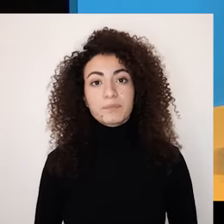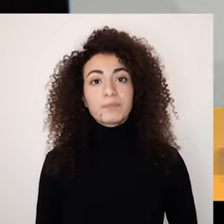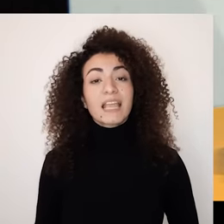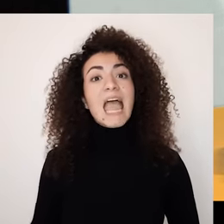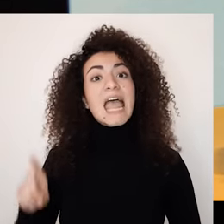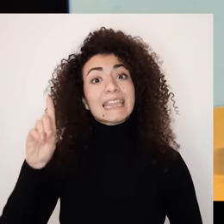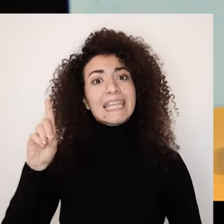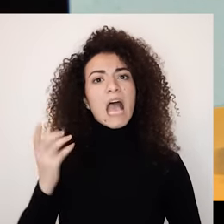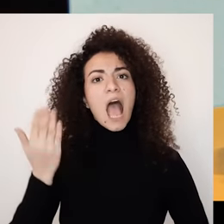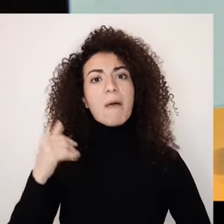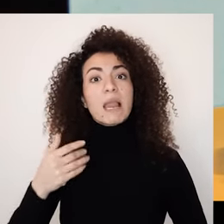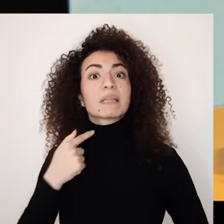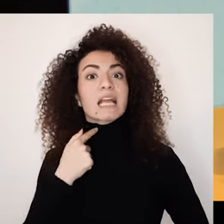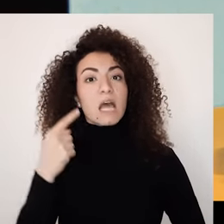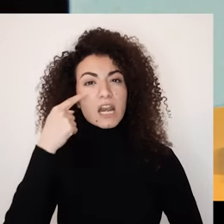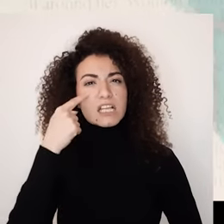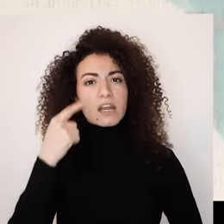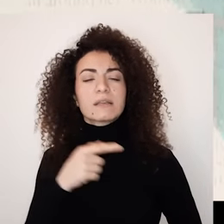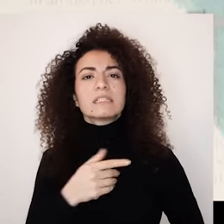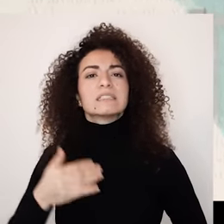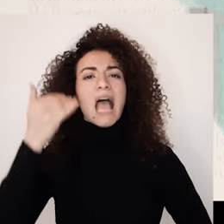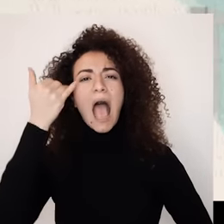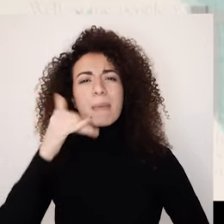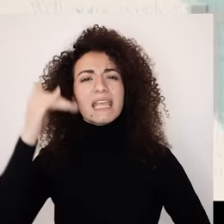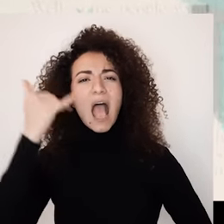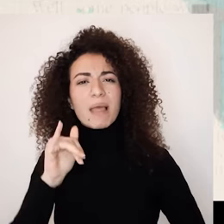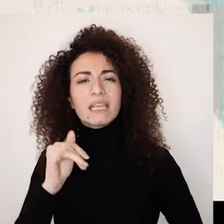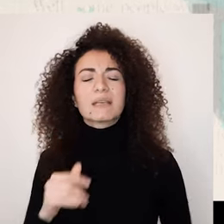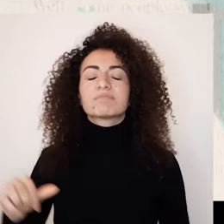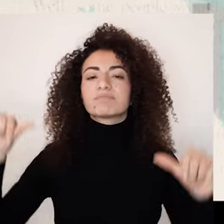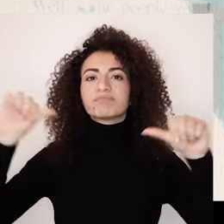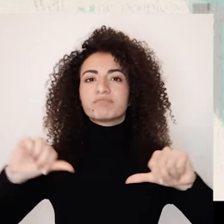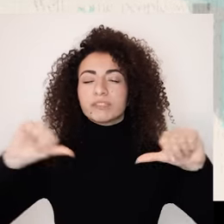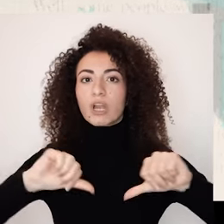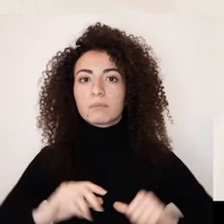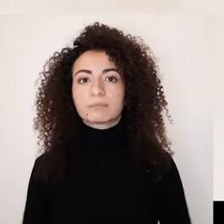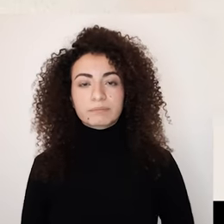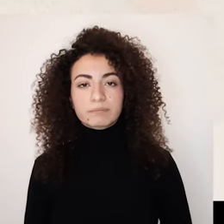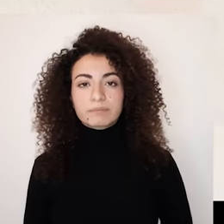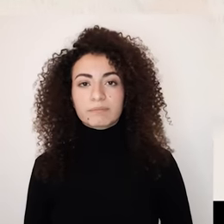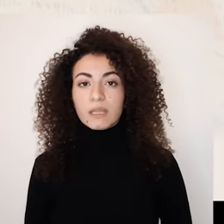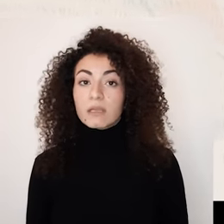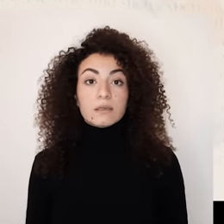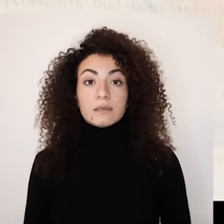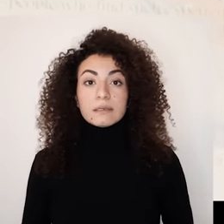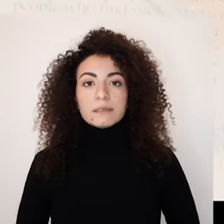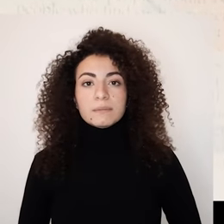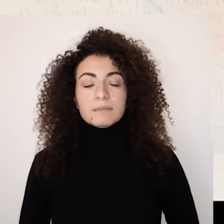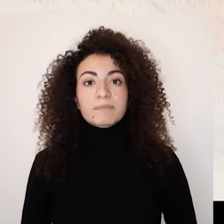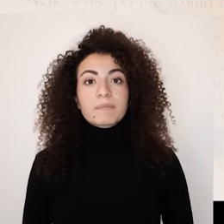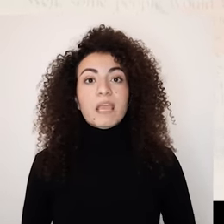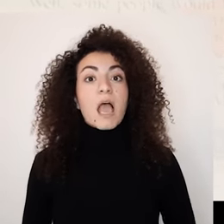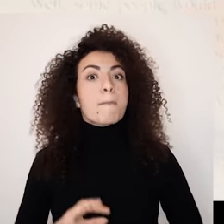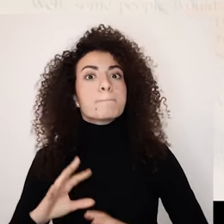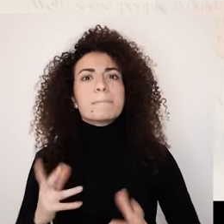قبل مدينة تفقد نظرة كلياً خضعت لعدة عمليات جراحية باقت بالفشل أما الموقف الصادم أو